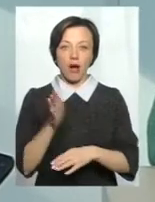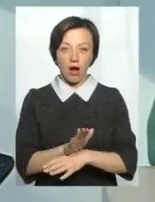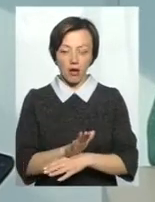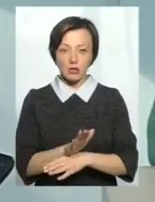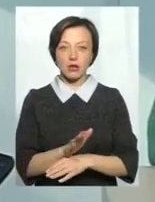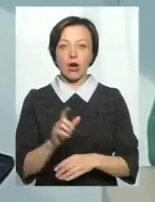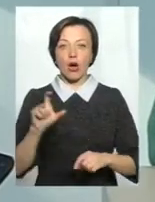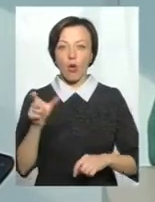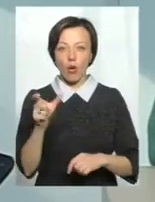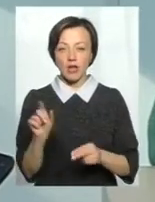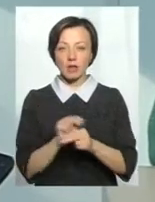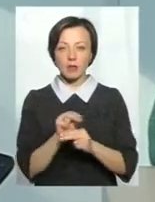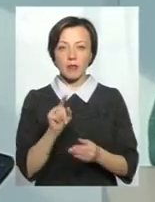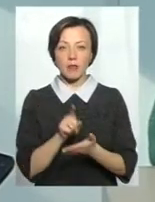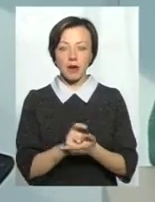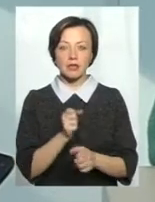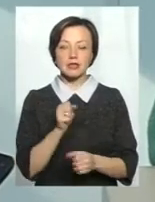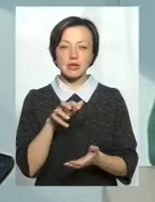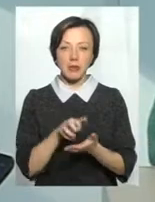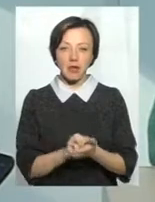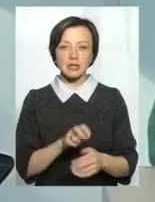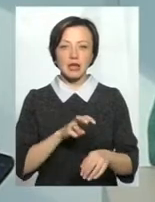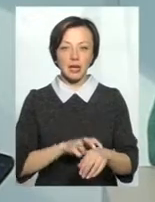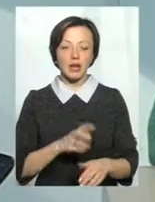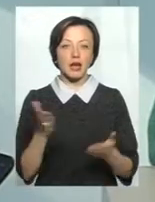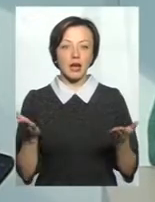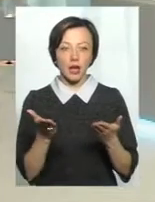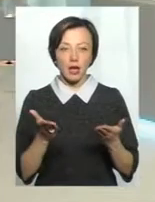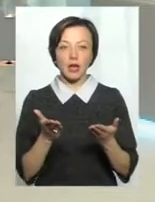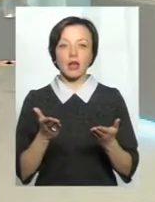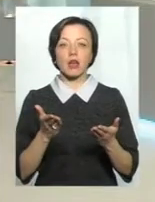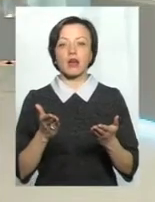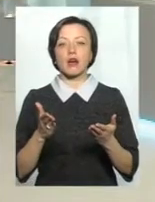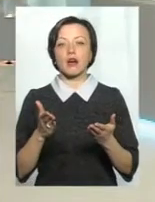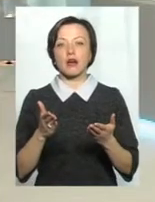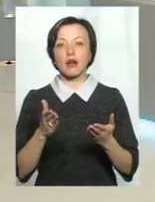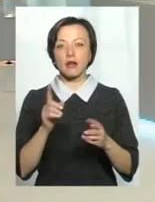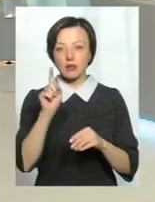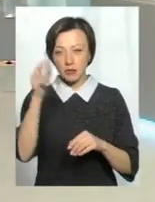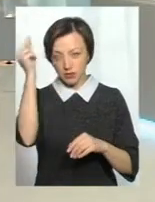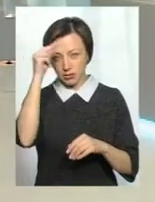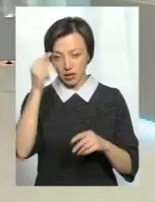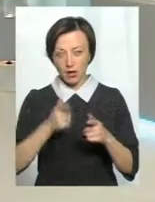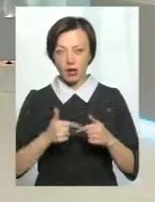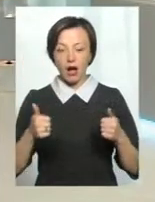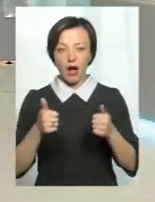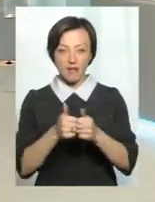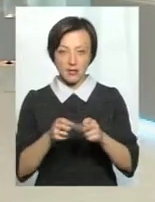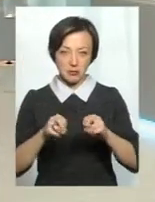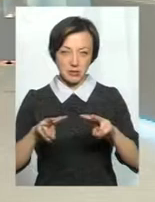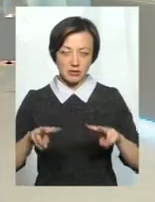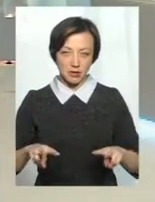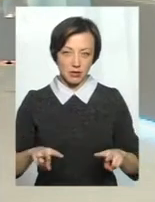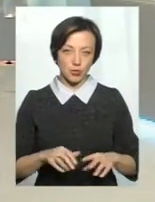голкотерапією має займатися тільки лікар, який пройшов кваліфікацію на кафір рефлексотерапії.